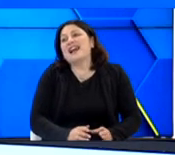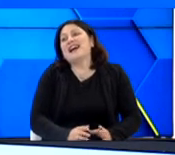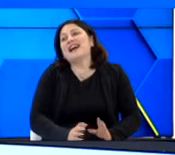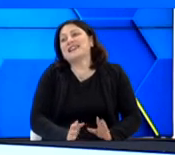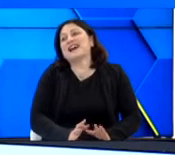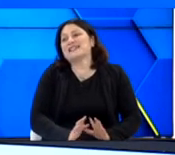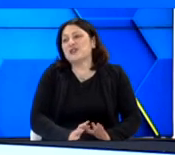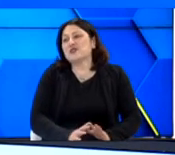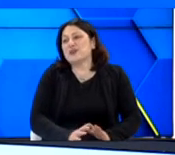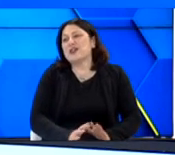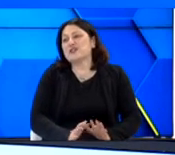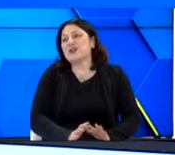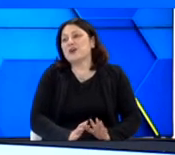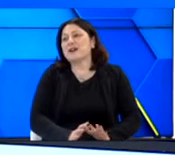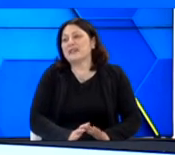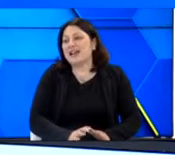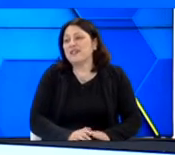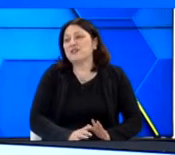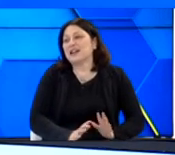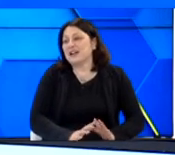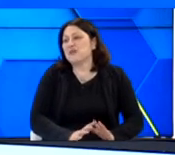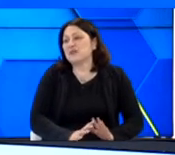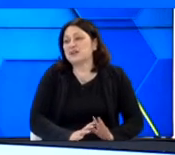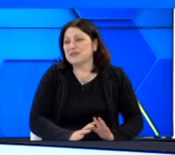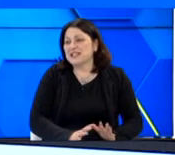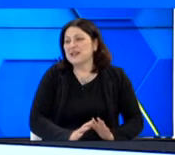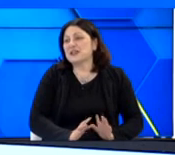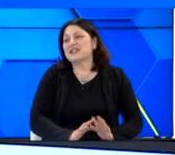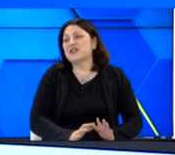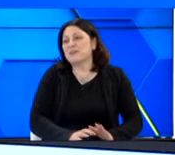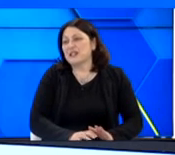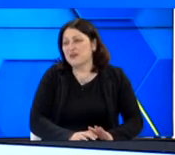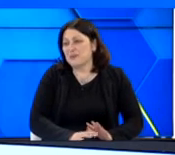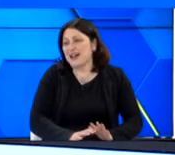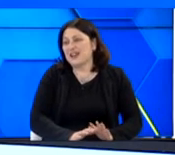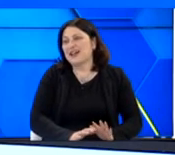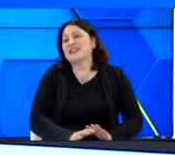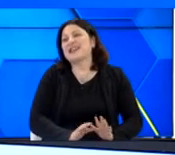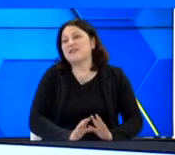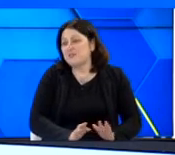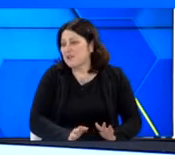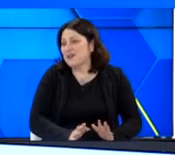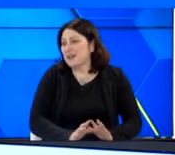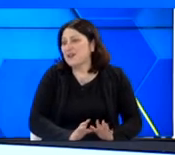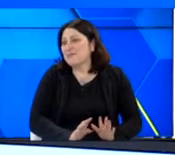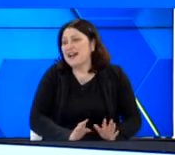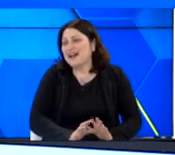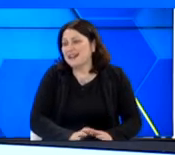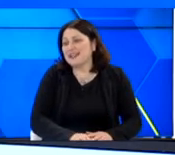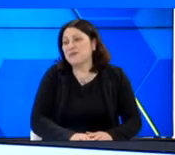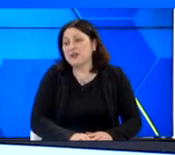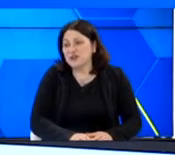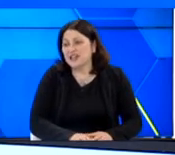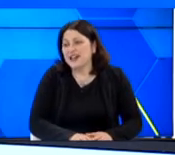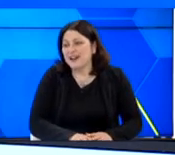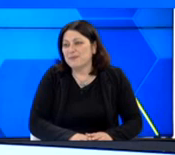Αλλά, εντάξει, ως πρόεδρος τώρα πραγματικά δίνω την καρδιά μου, δίνω την ψυχή μου και στηρίζω απλά την ομάδα. Και περιμένω απλά